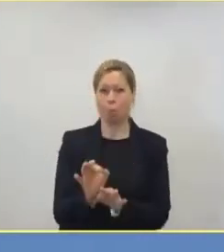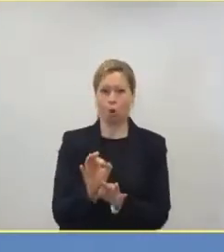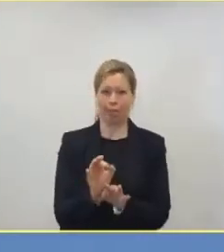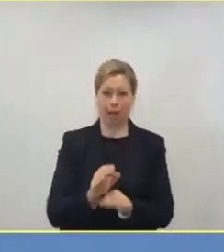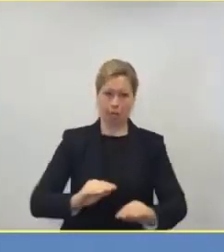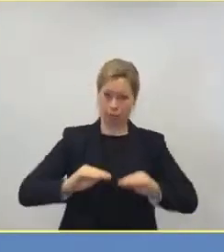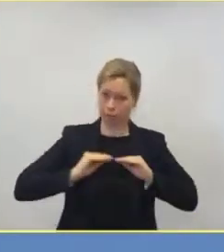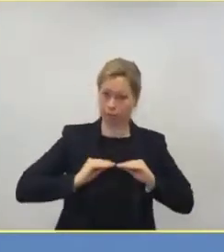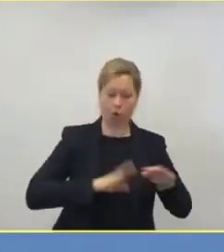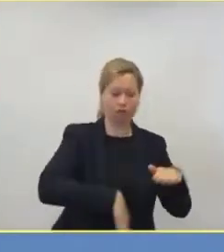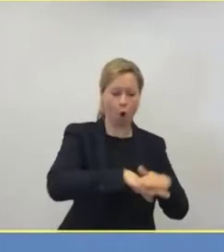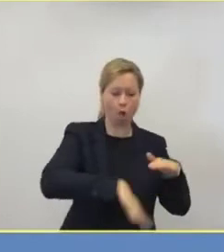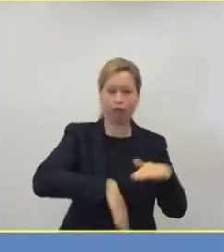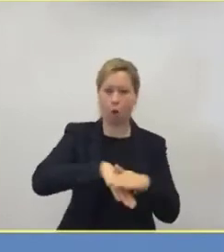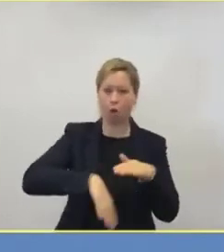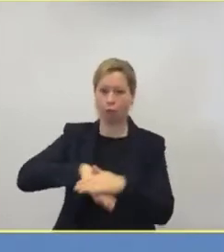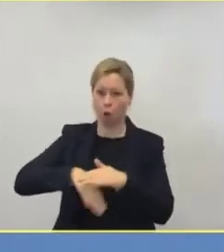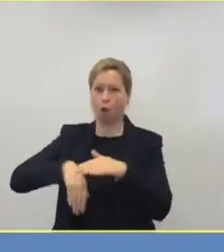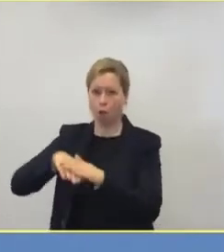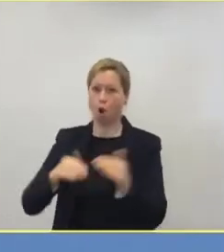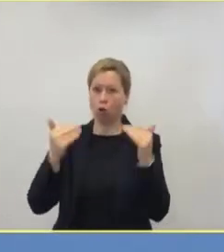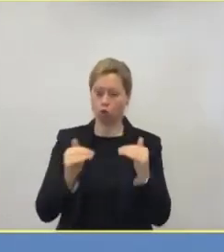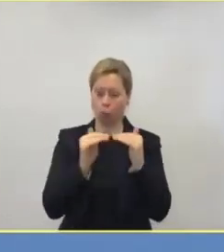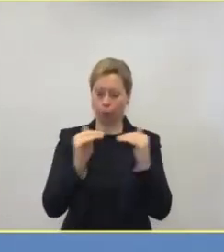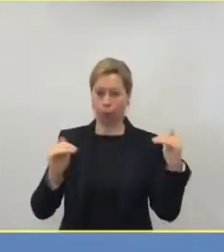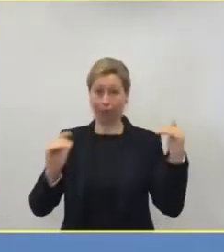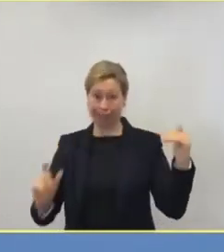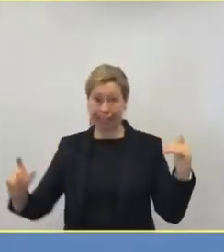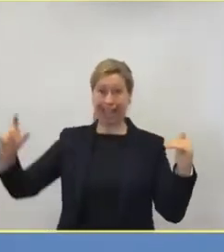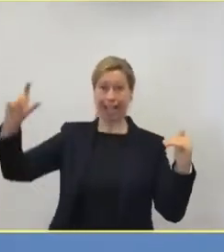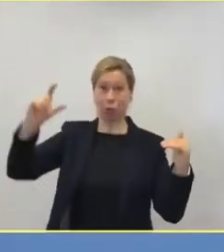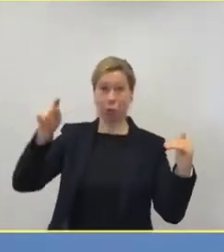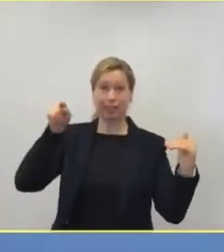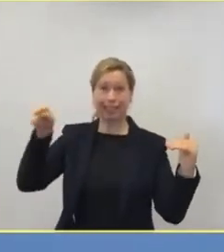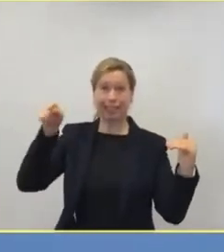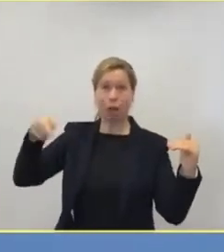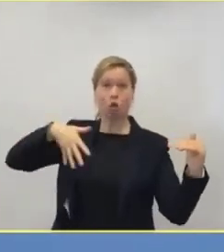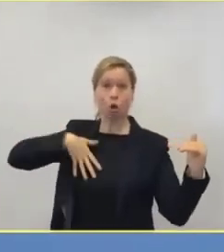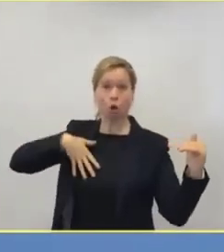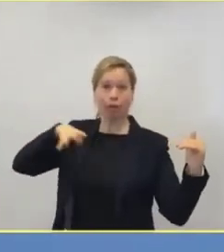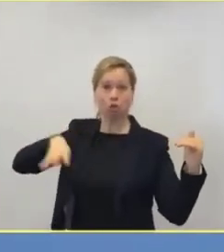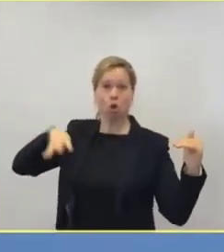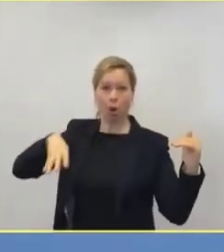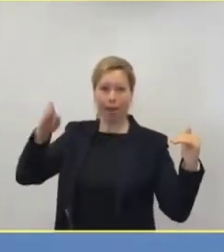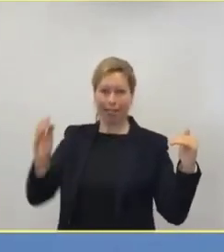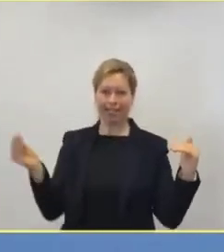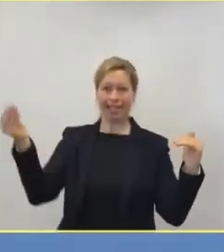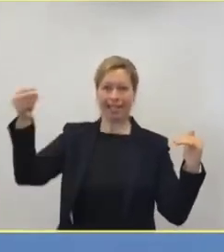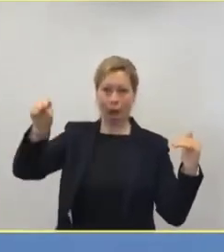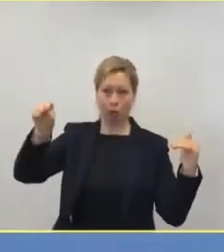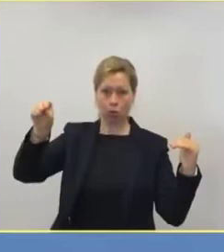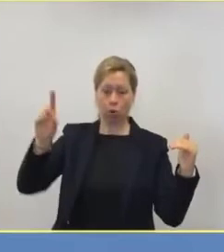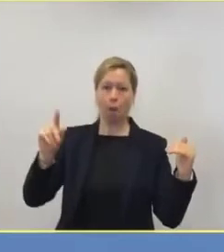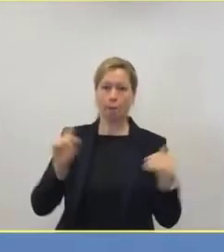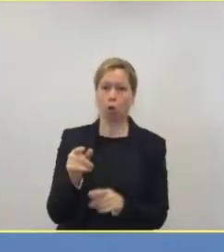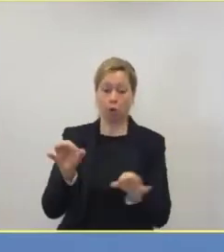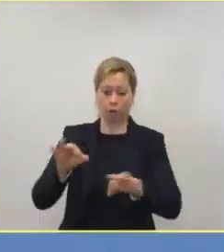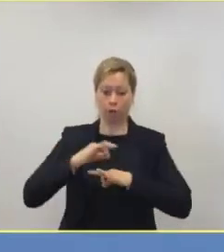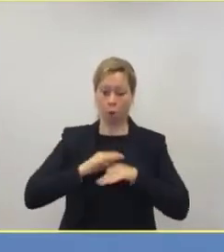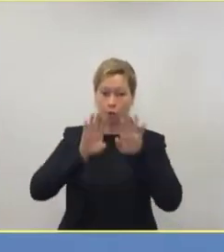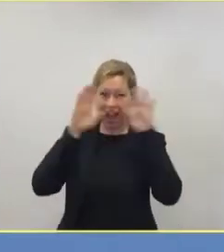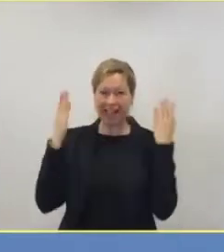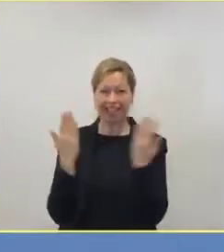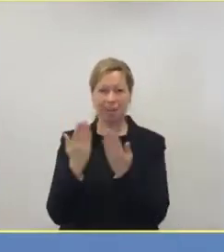kommt Covid on top. Wir haben sozusagen eine 150%-Last und die